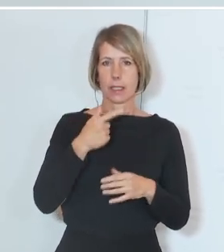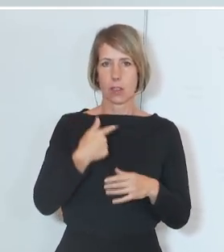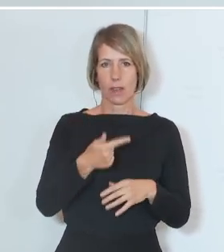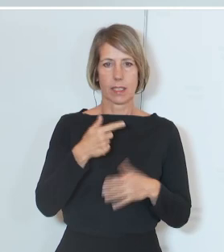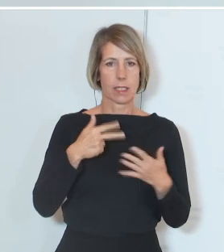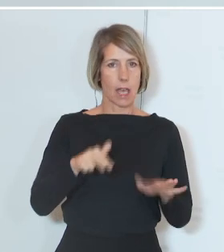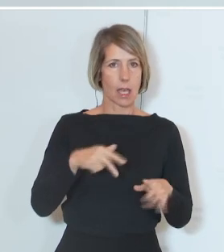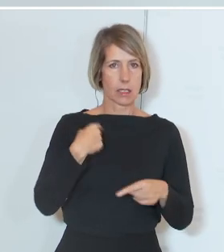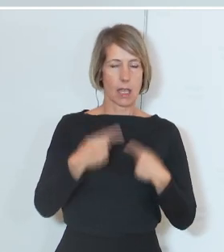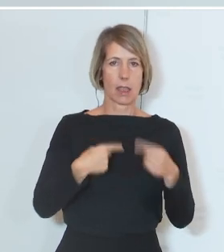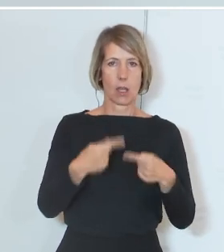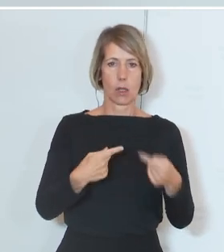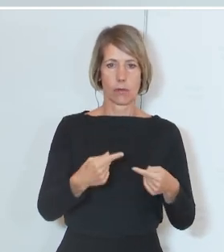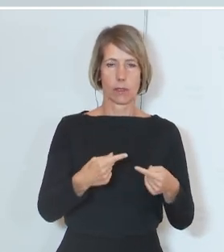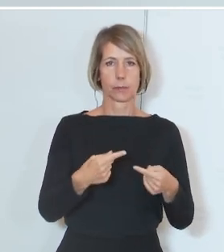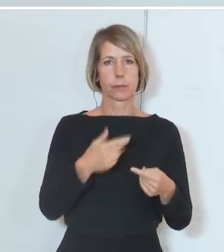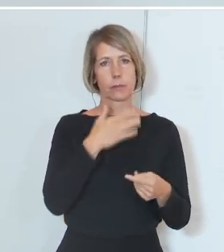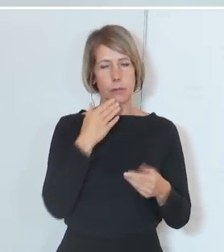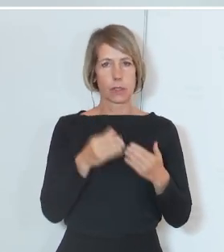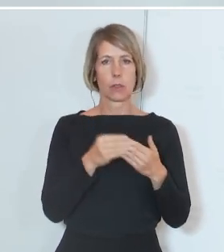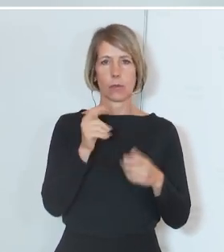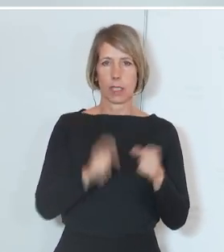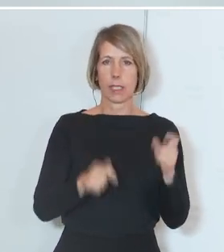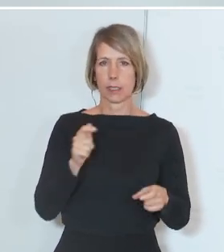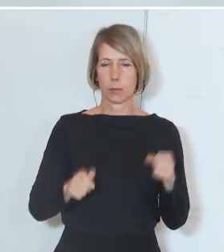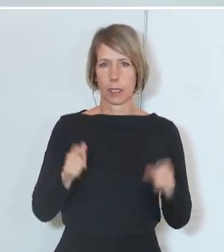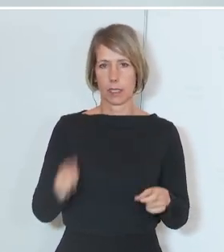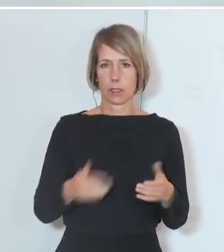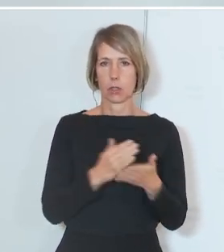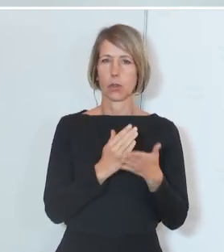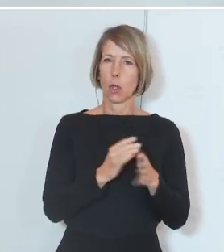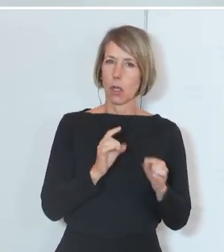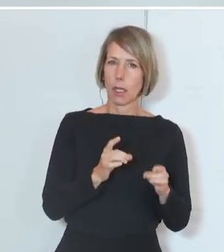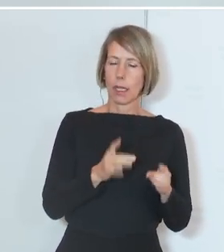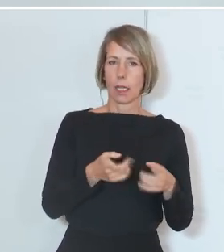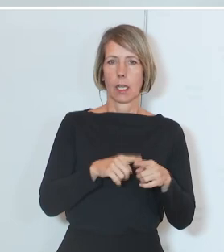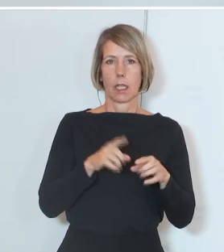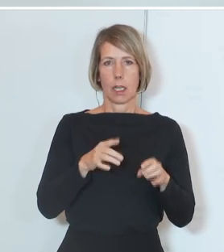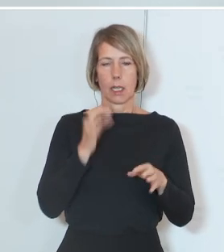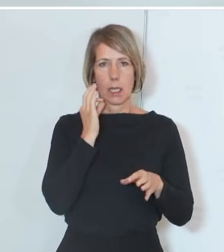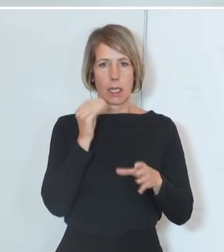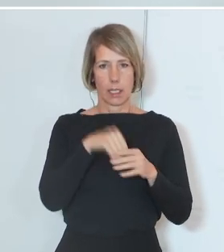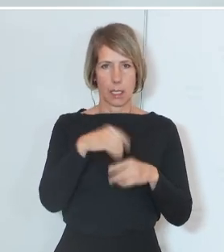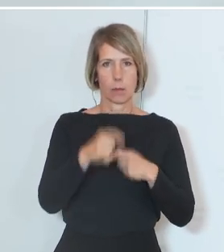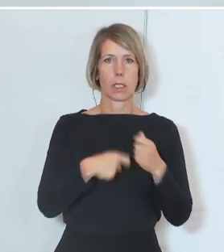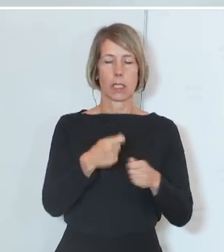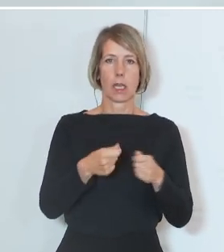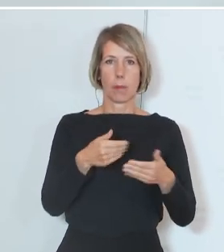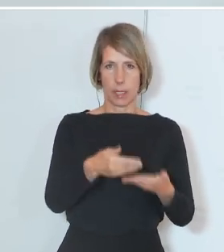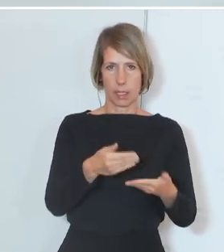Da haben sehr viele Expertinnen und Experten, also vor allem auch Lehrerinnen und Lehrer daran mitgearbeitet.